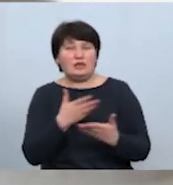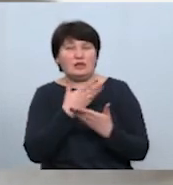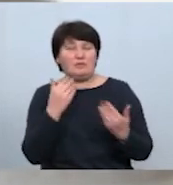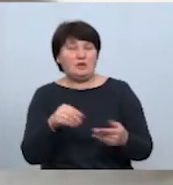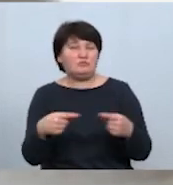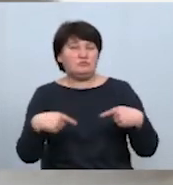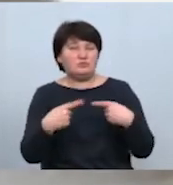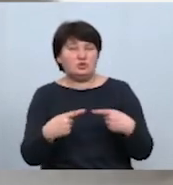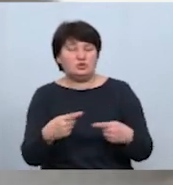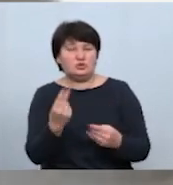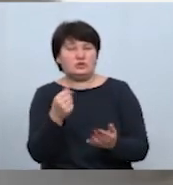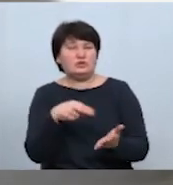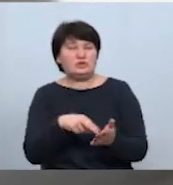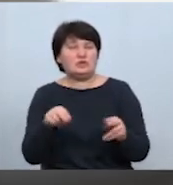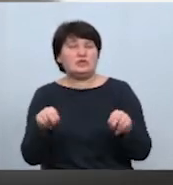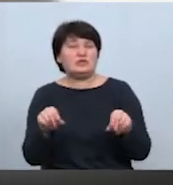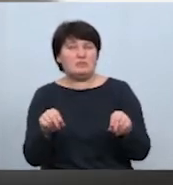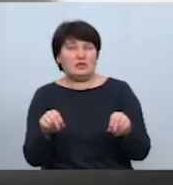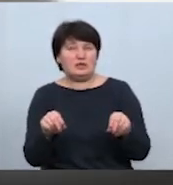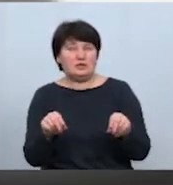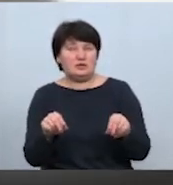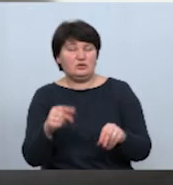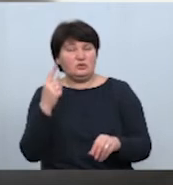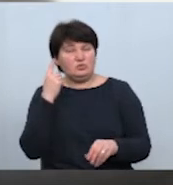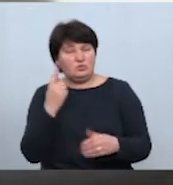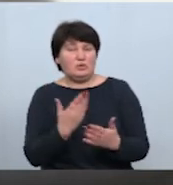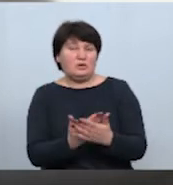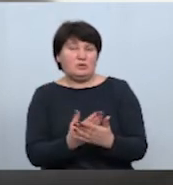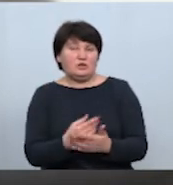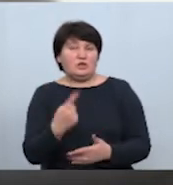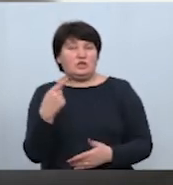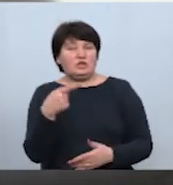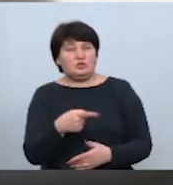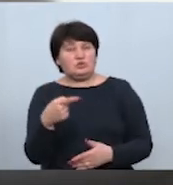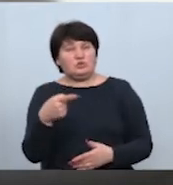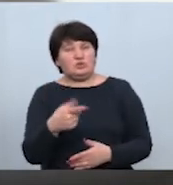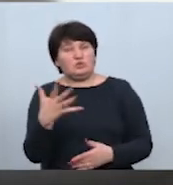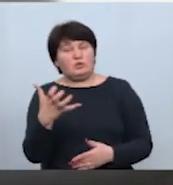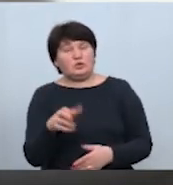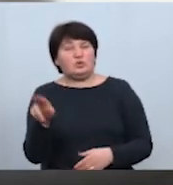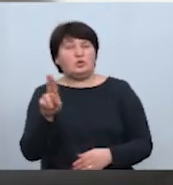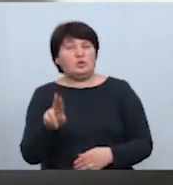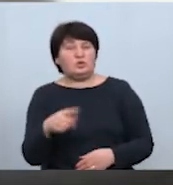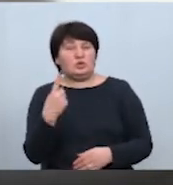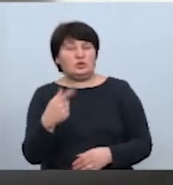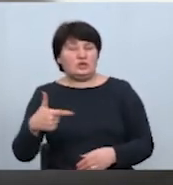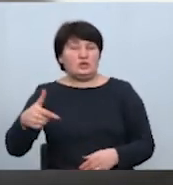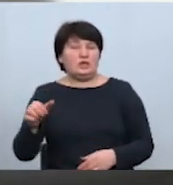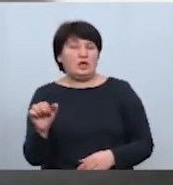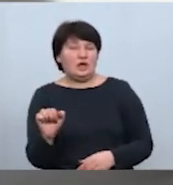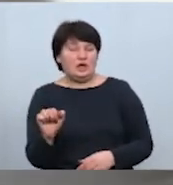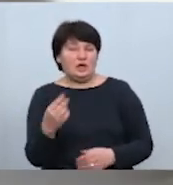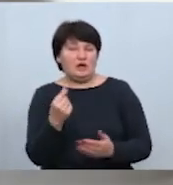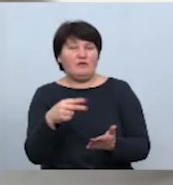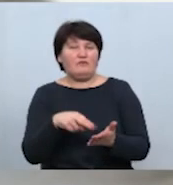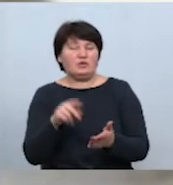землі. Є нормативно-грошова оцінка на рівні близько 1200-1500 доларів за один гектар. Вартість